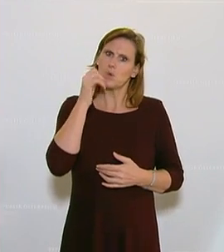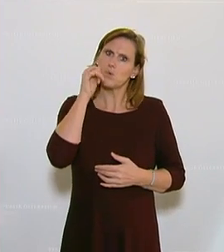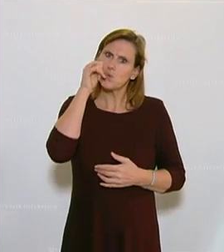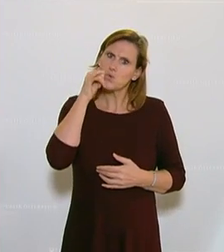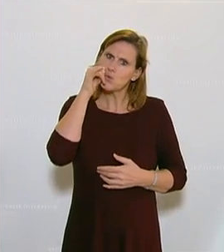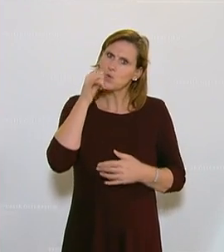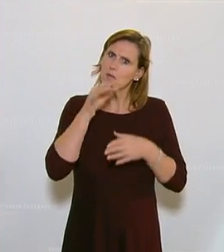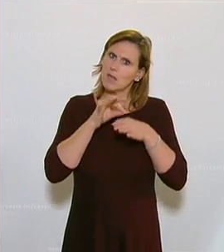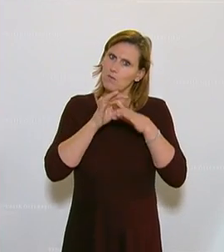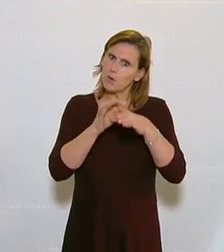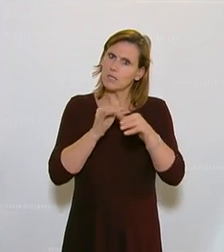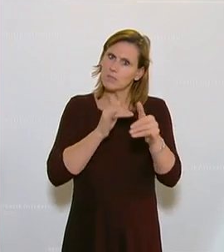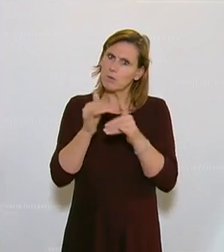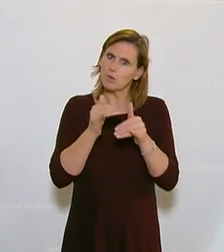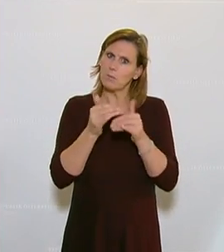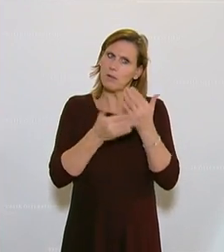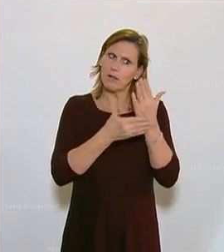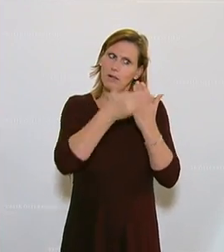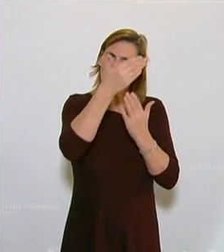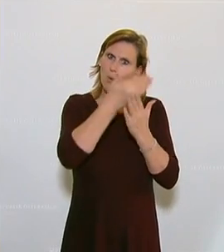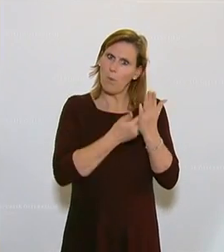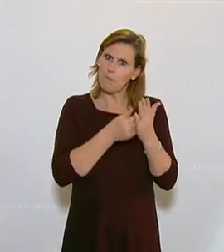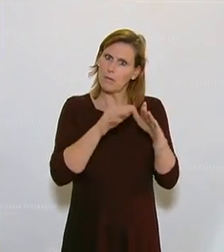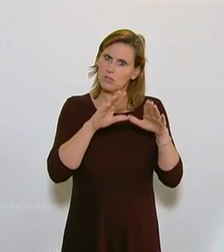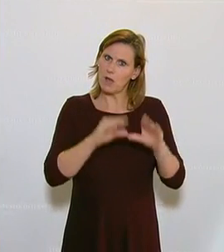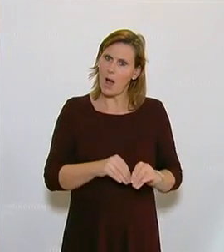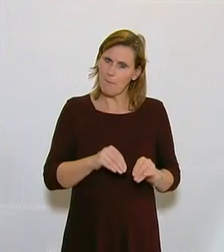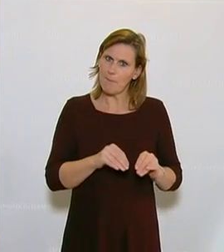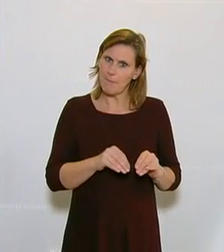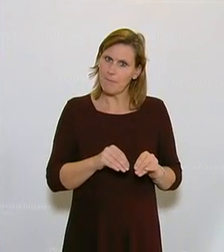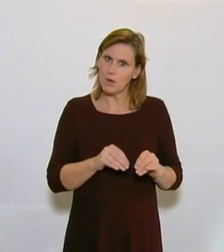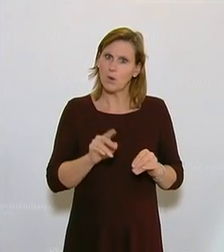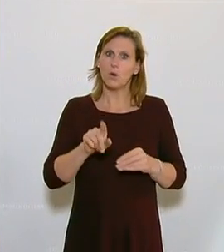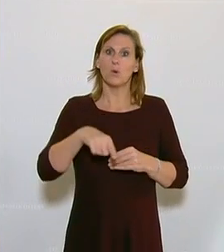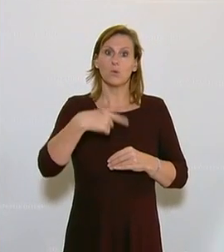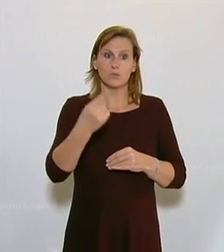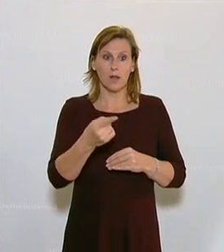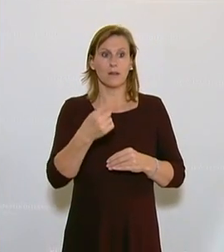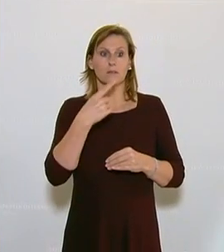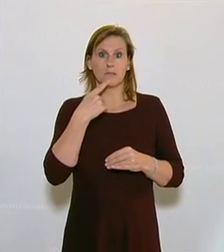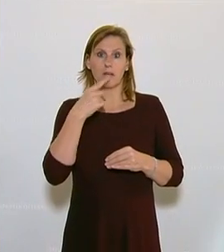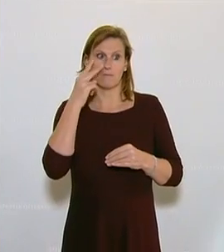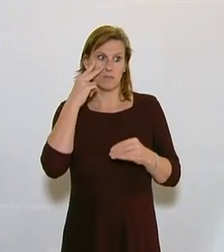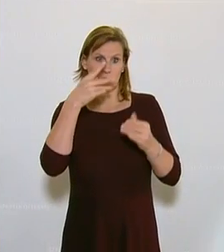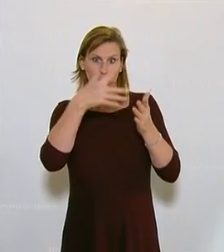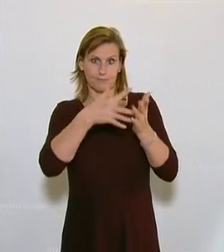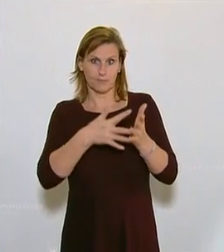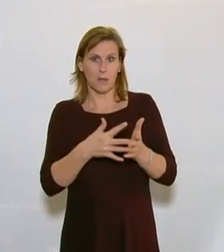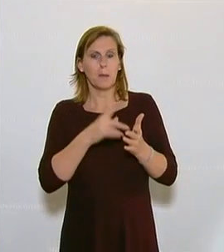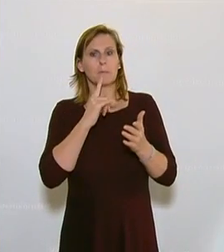geführte Ministerium hier Netzsperren vorsieht. Dann wurde das im Zuge der Begutachtung